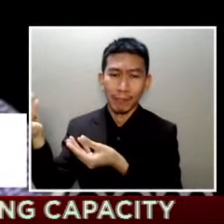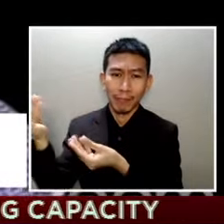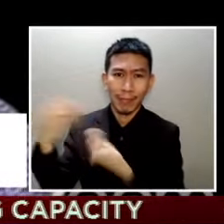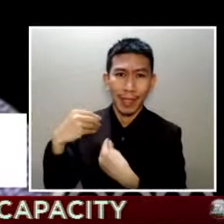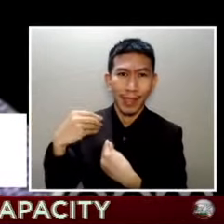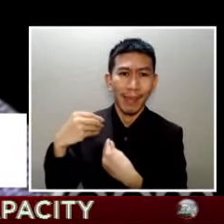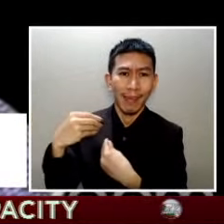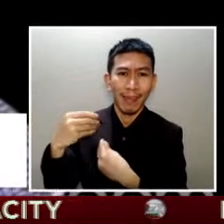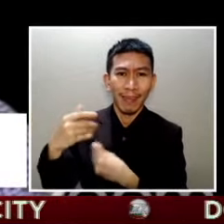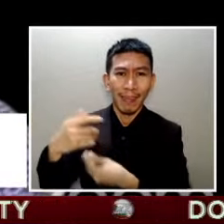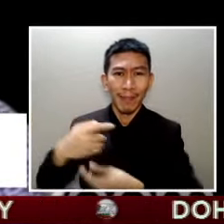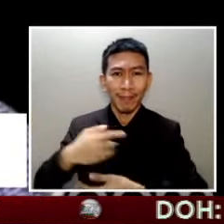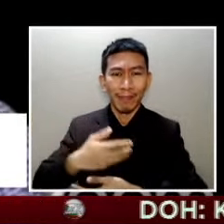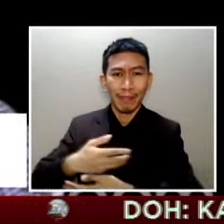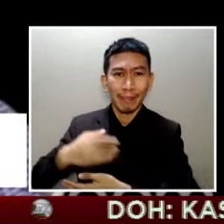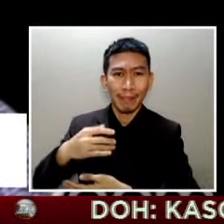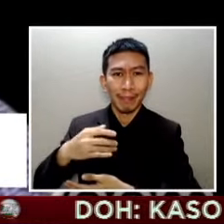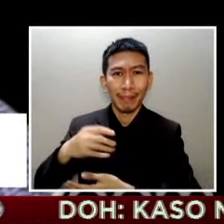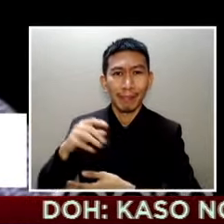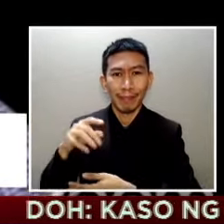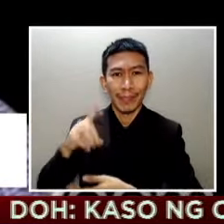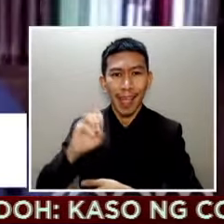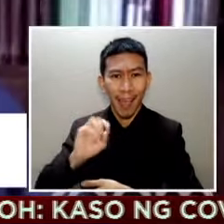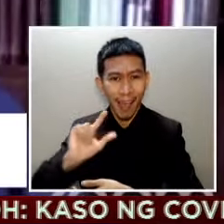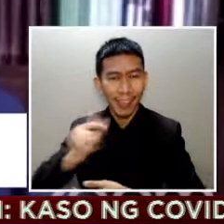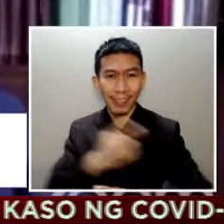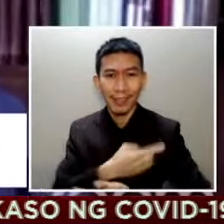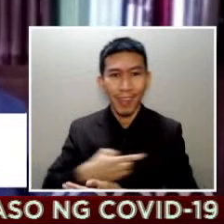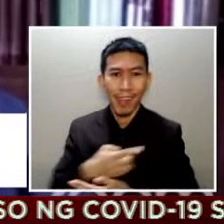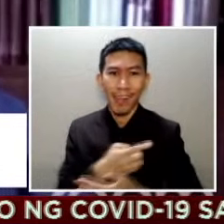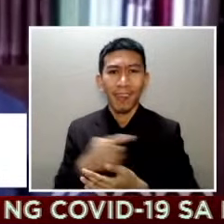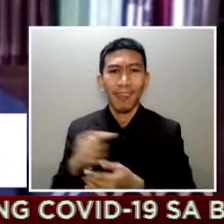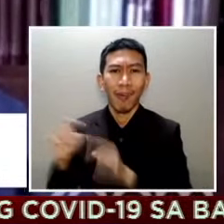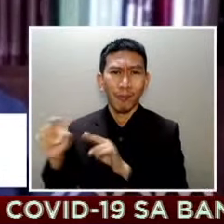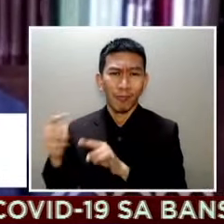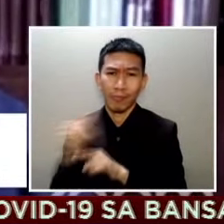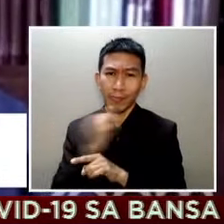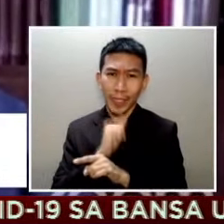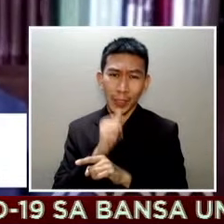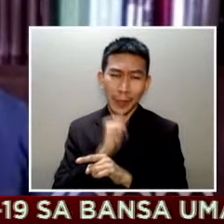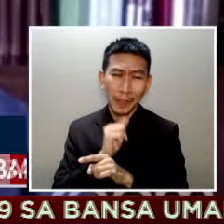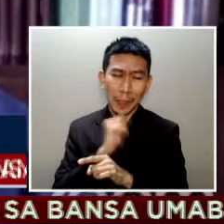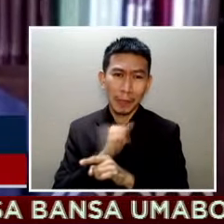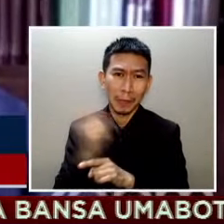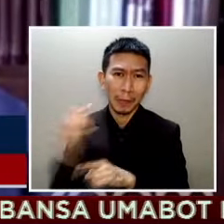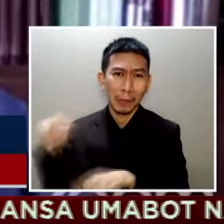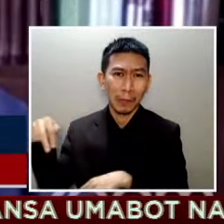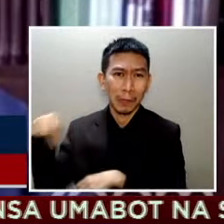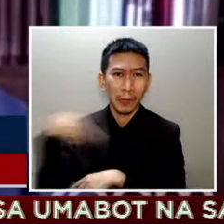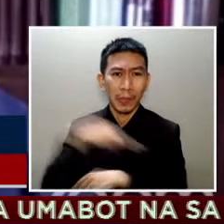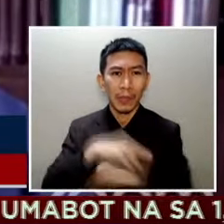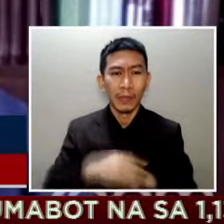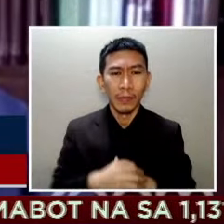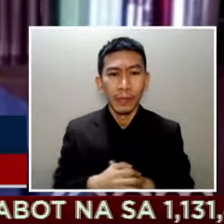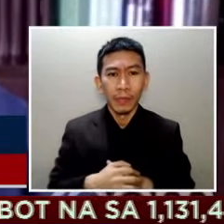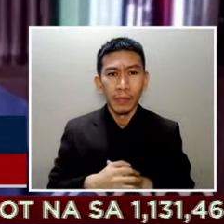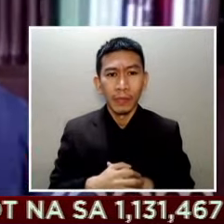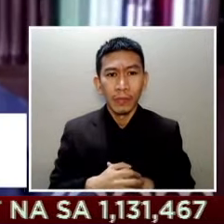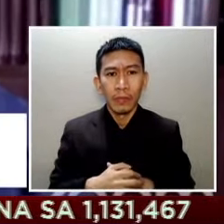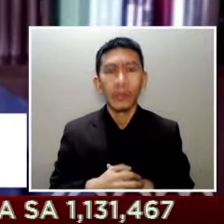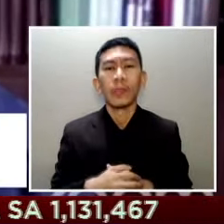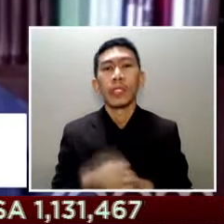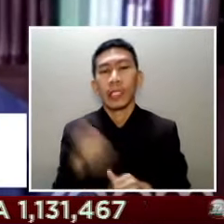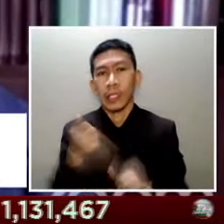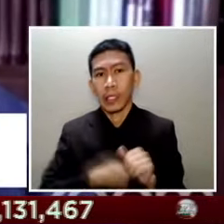nanay pinipili niyang maglakad pa uwi in place na magtricycle I will safeguard every centavo of fixed deposit in the land bank